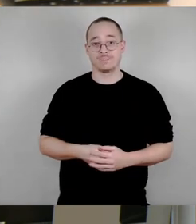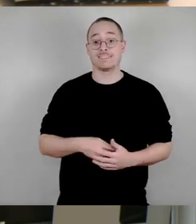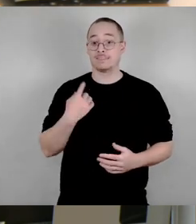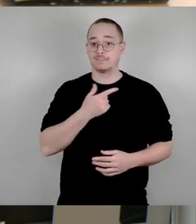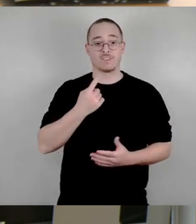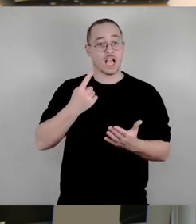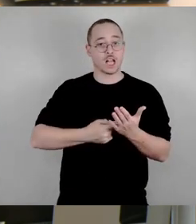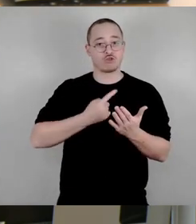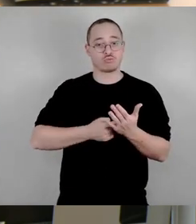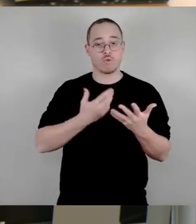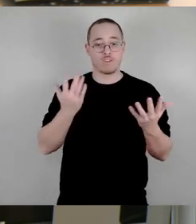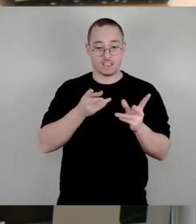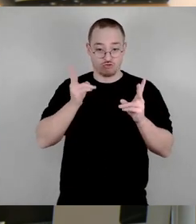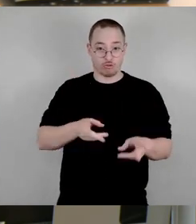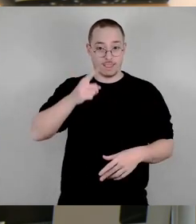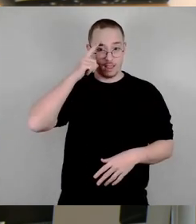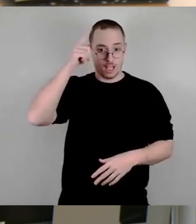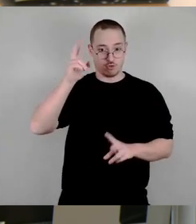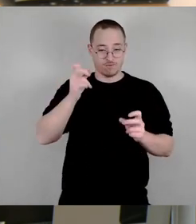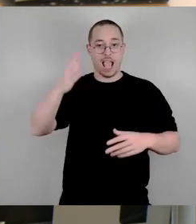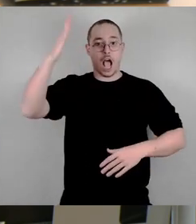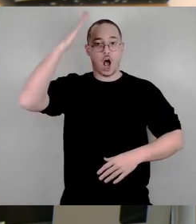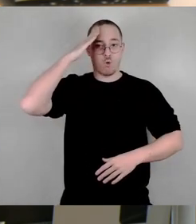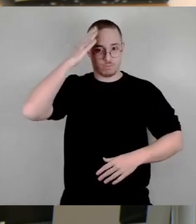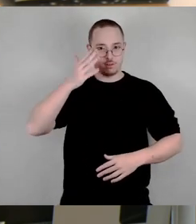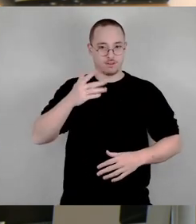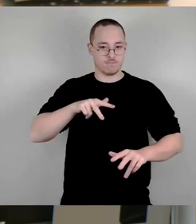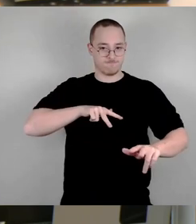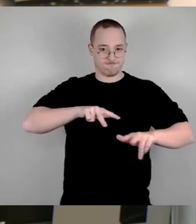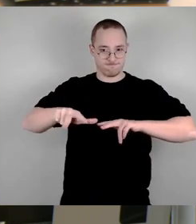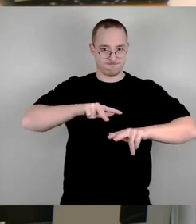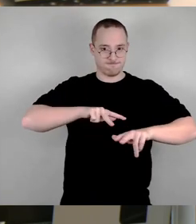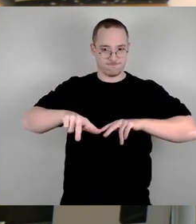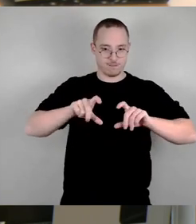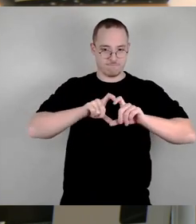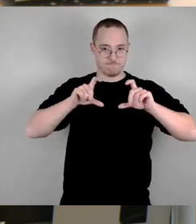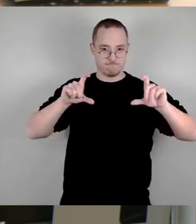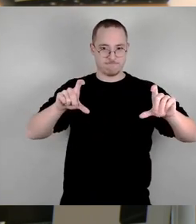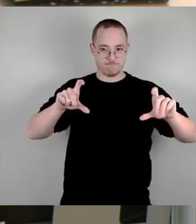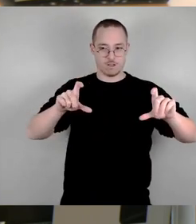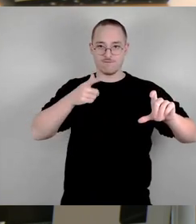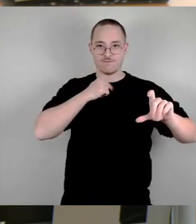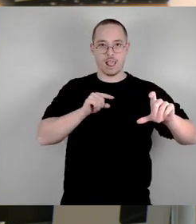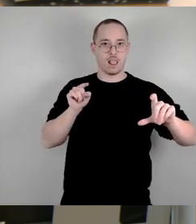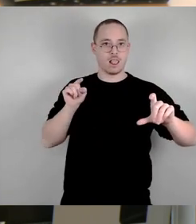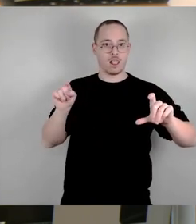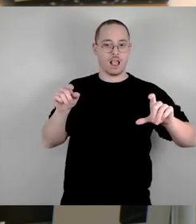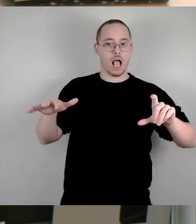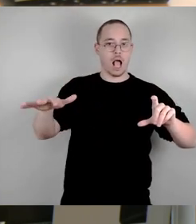Stadtrat, also als Hauptorgan dieser Stadt, eine positive Entwicklung für das Areal des